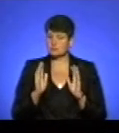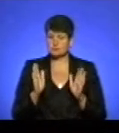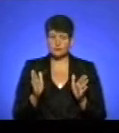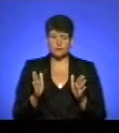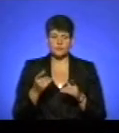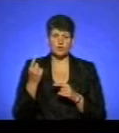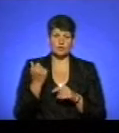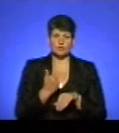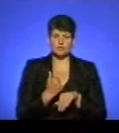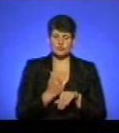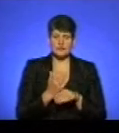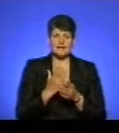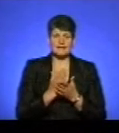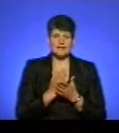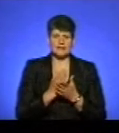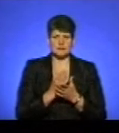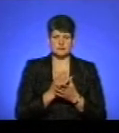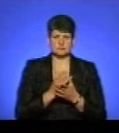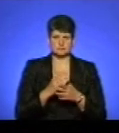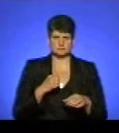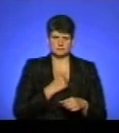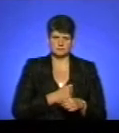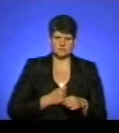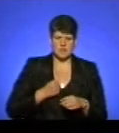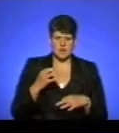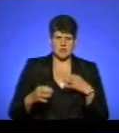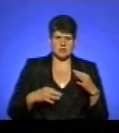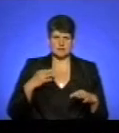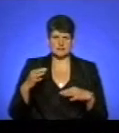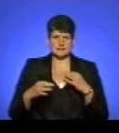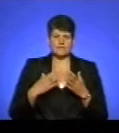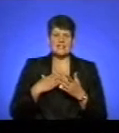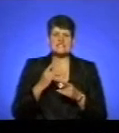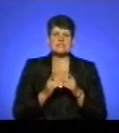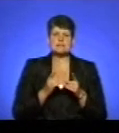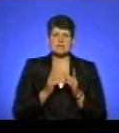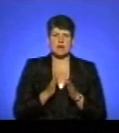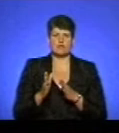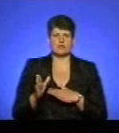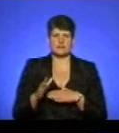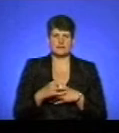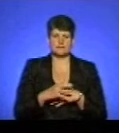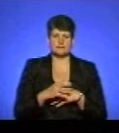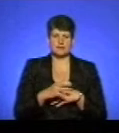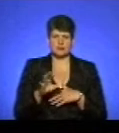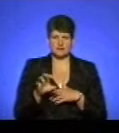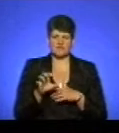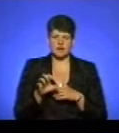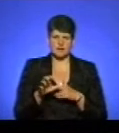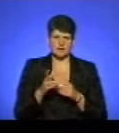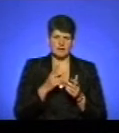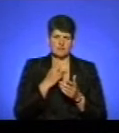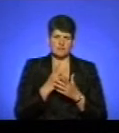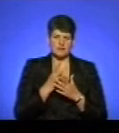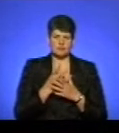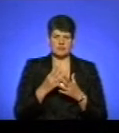Основними ознаками – це є агресивність, в будь-якому випадку є зміна поведінки тварини, де проявляється такі